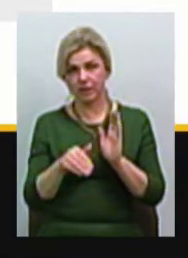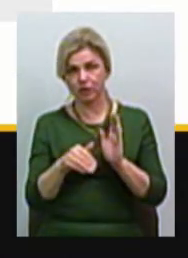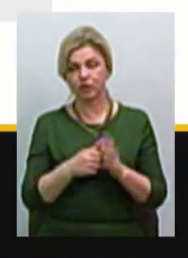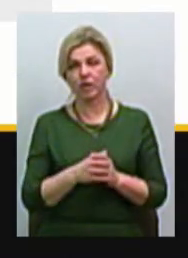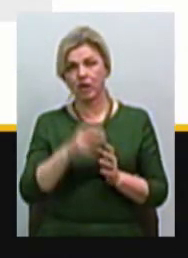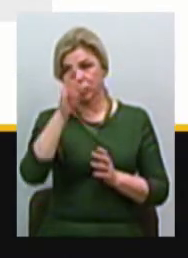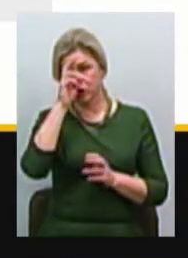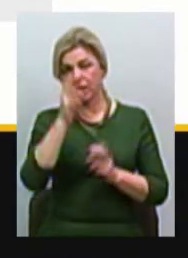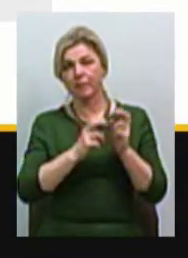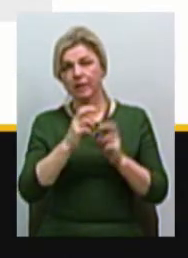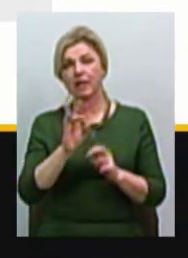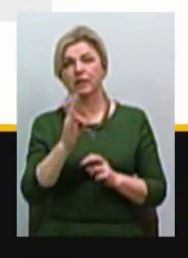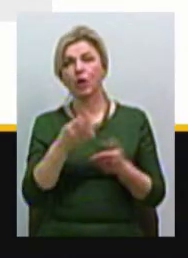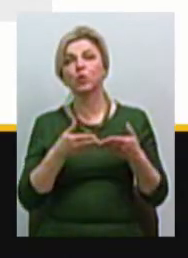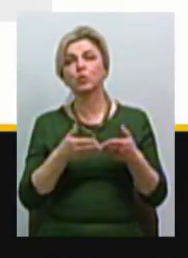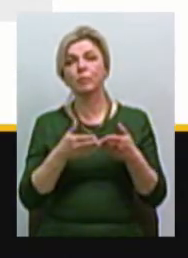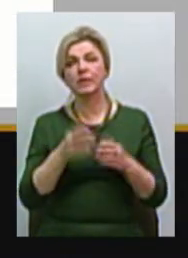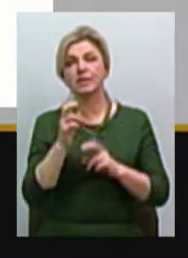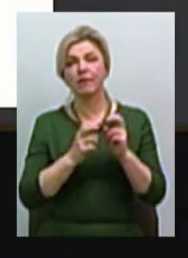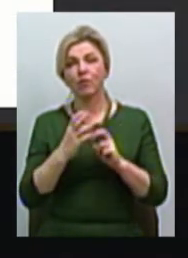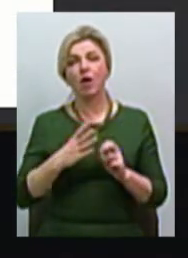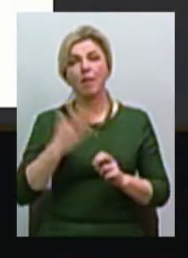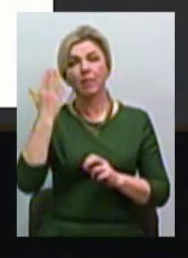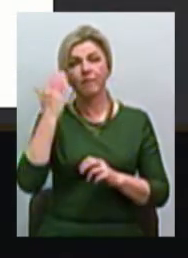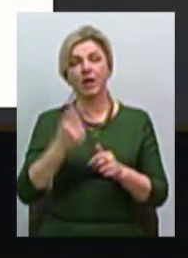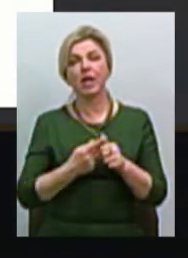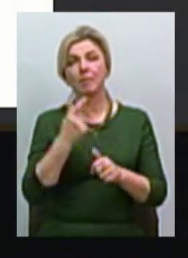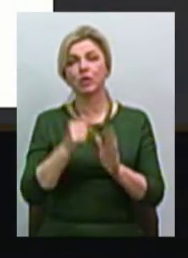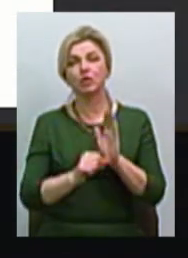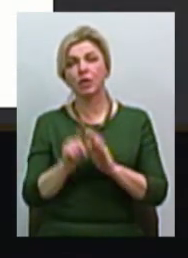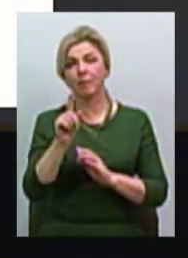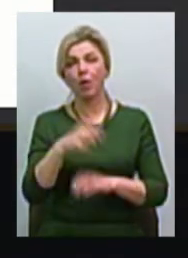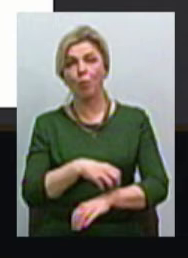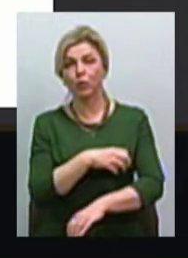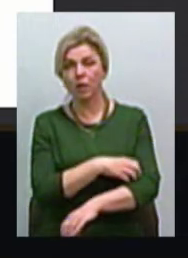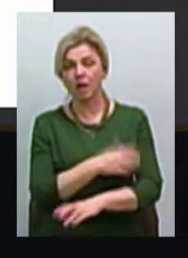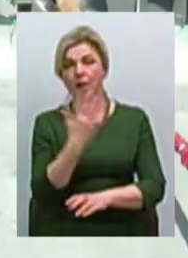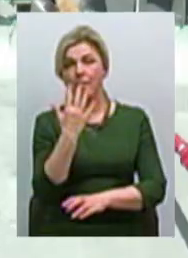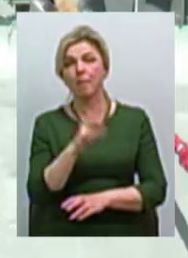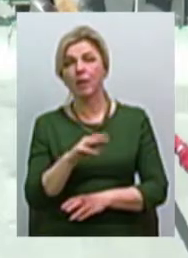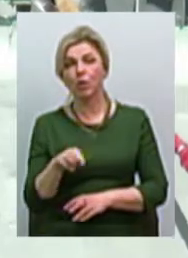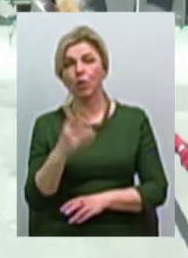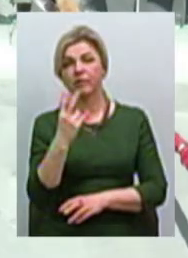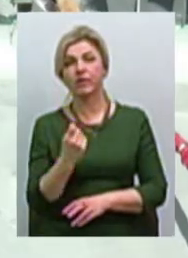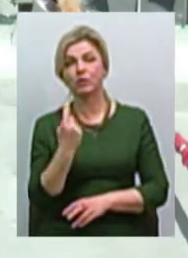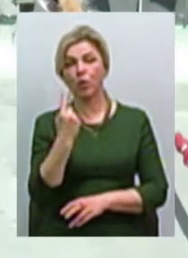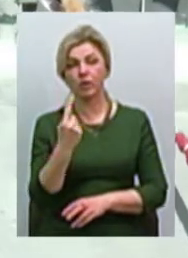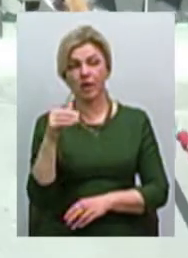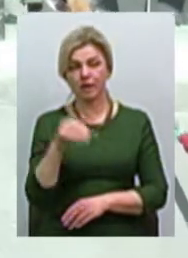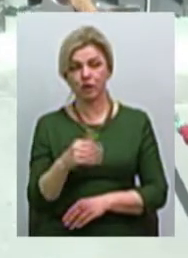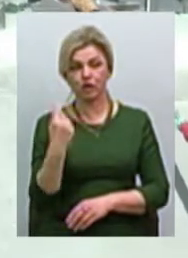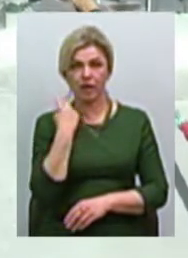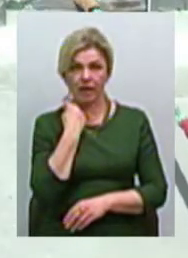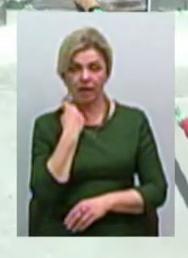Державне підприємство «Миколаївський суднобудівний завод» колишньої імені 61-го комунара – 5 мільйонів 201 тисяча гривень.